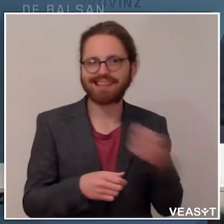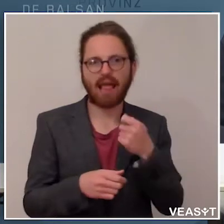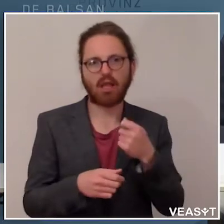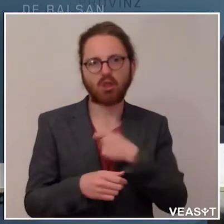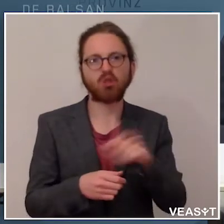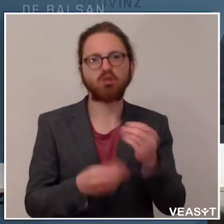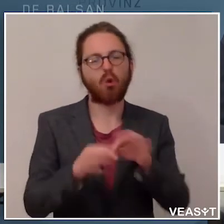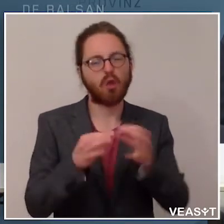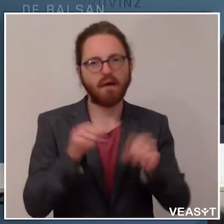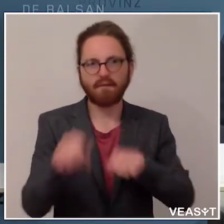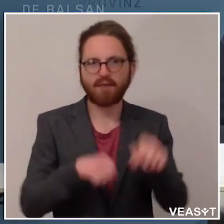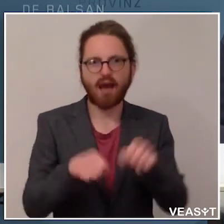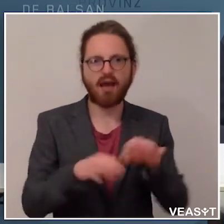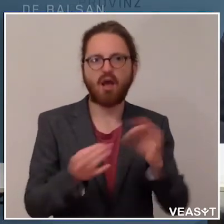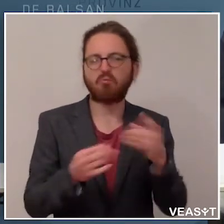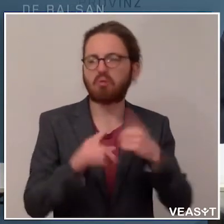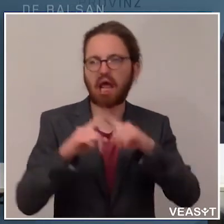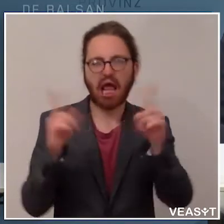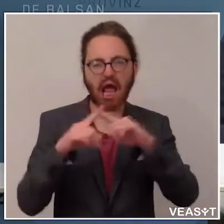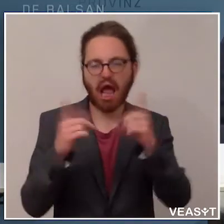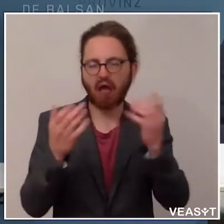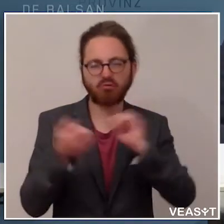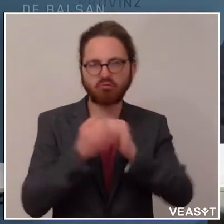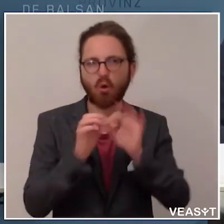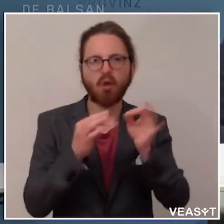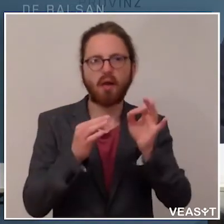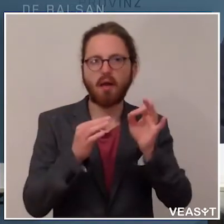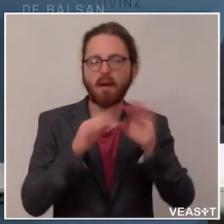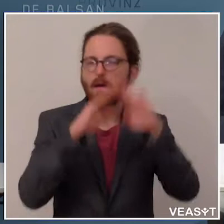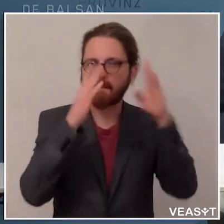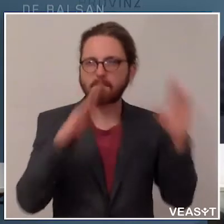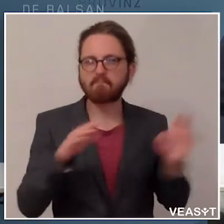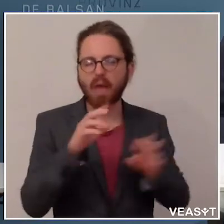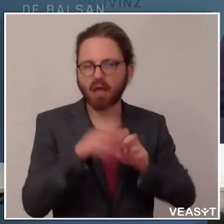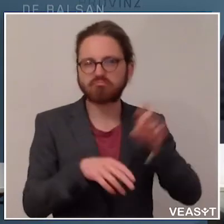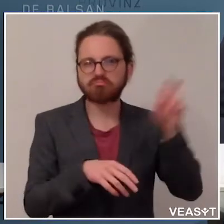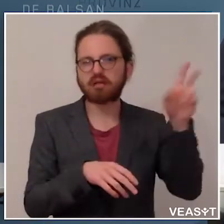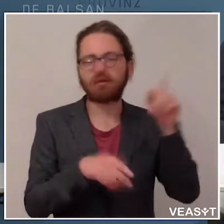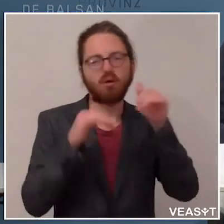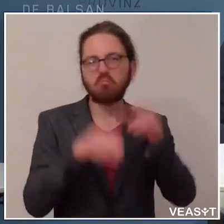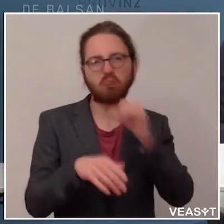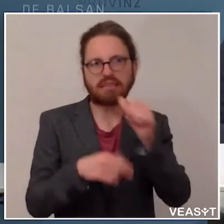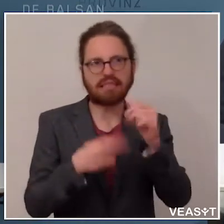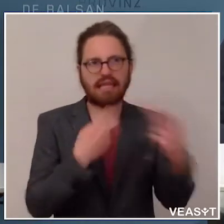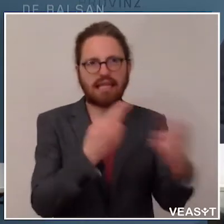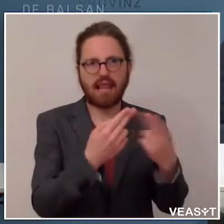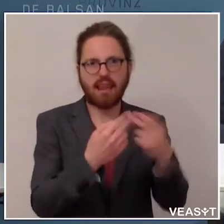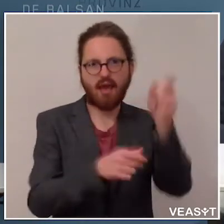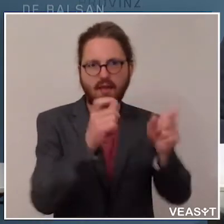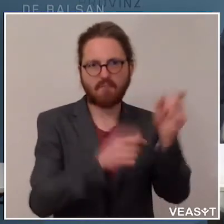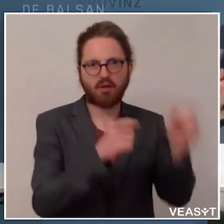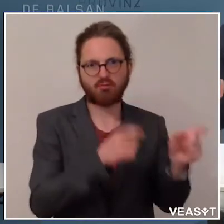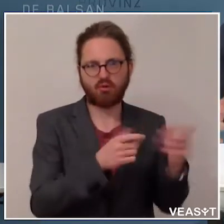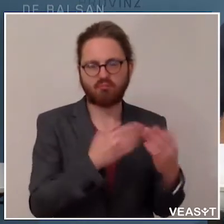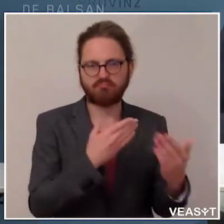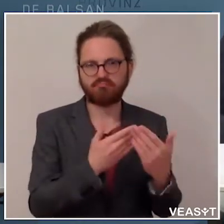Radfahren, noch bei vielen anderen Aktivitäten, auch beim Bergsteigen, sage ich, muss man näher sein, ständig als diese drei Meter